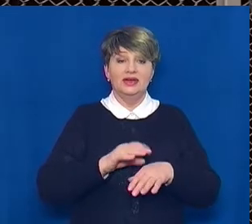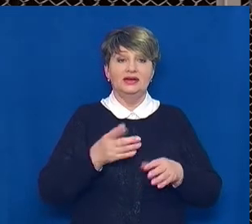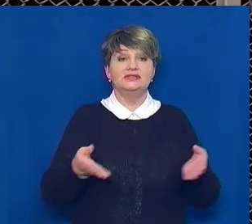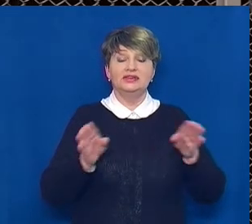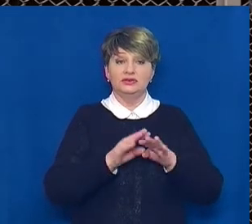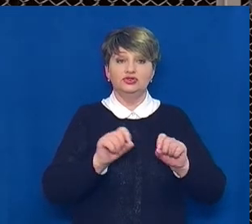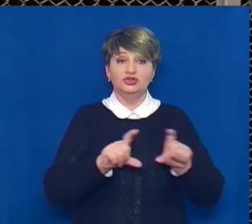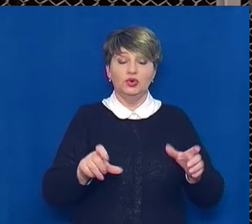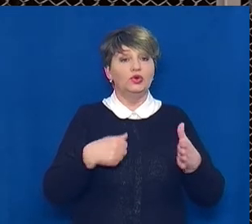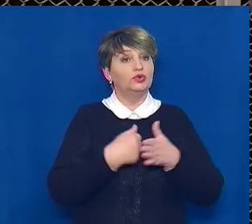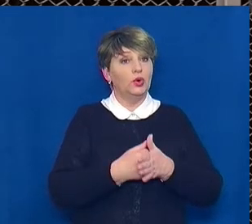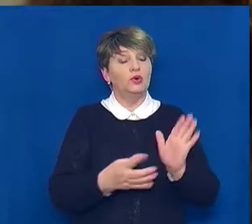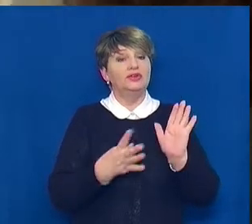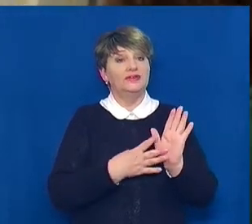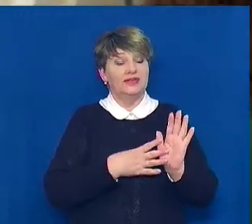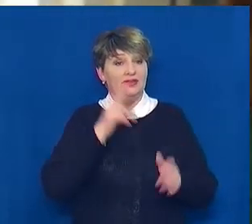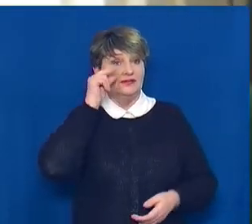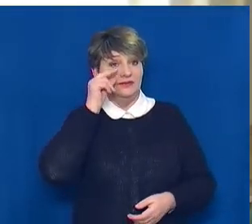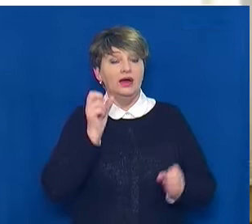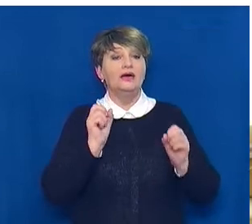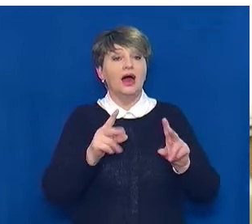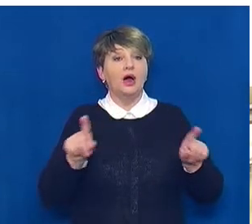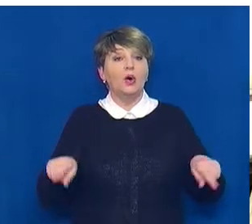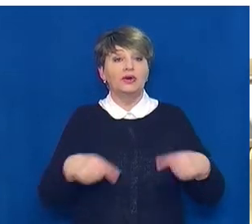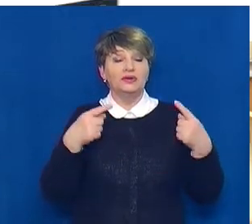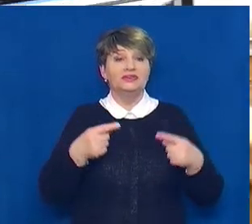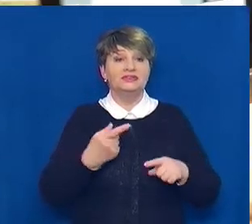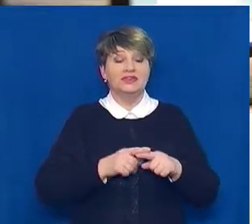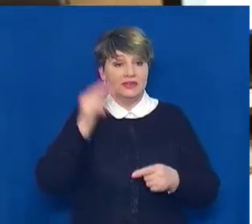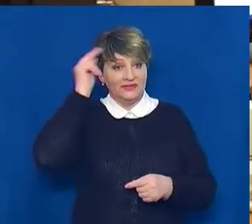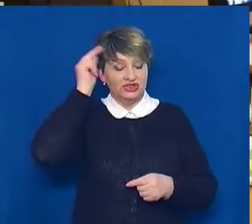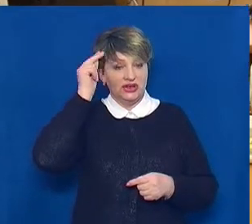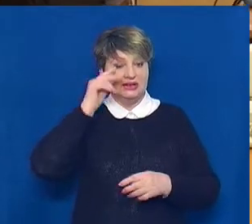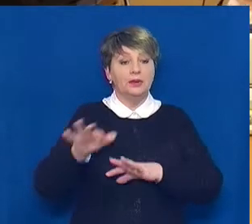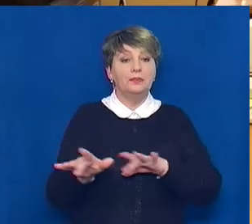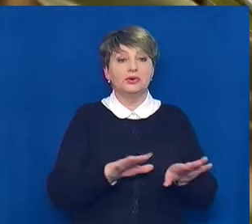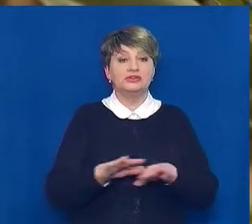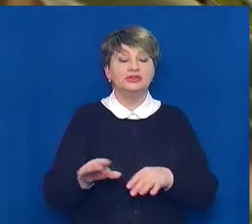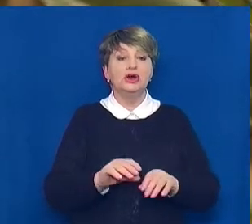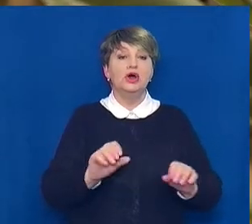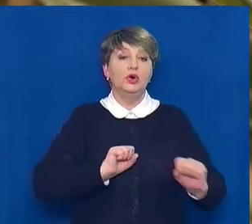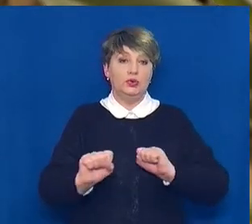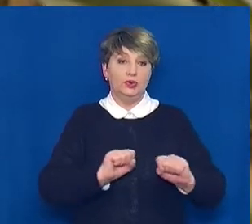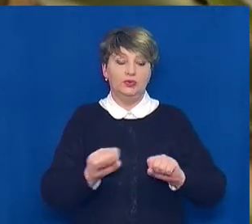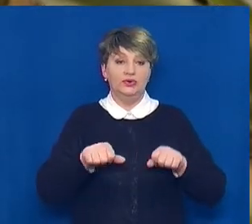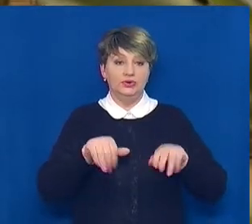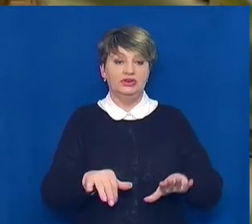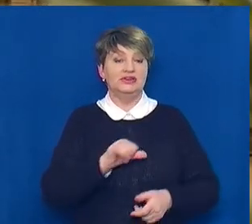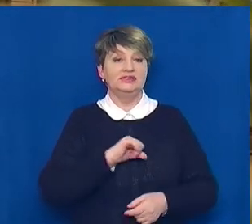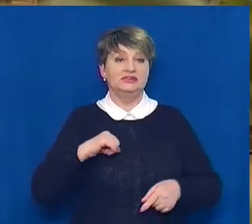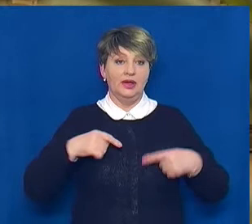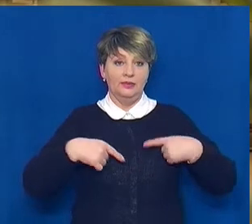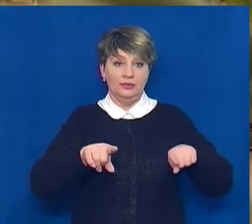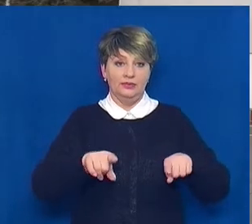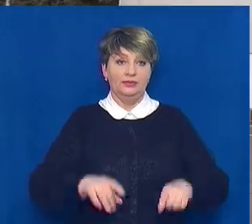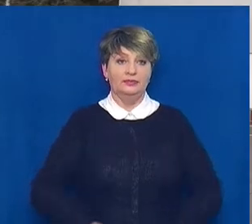організовувати навчальний процес у цей період, керівництво закладів вирішує самостійно. Ольга Котлер, Максим Шевченко, новини